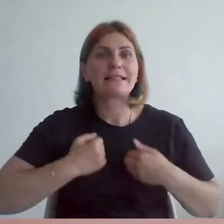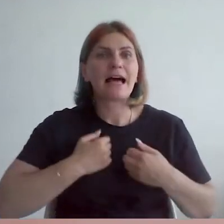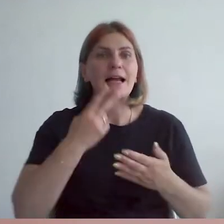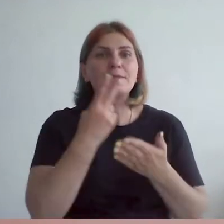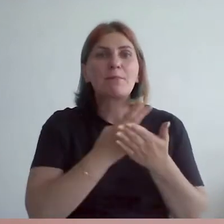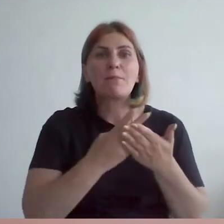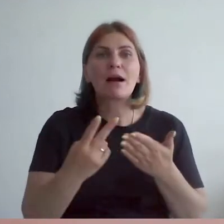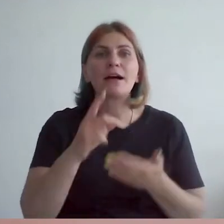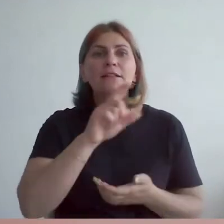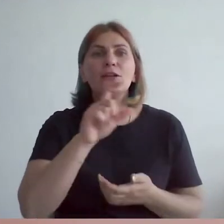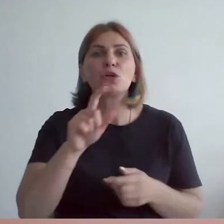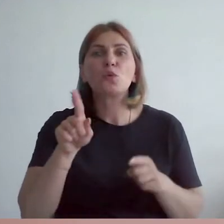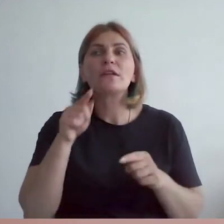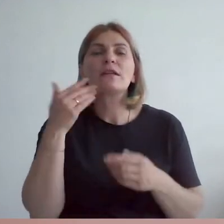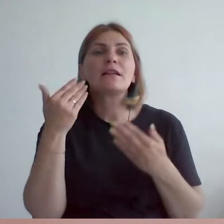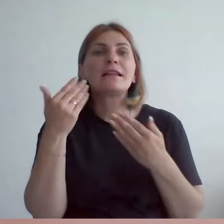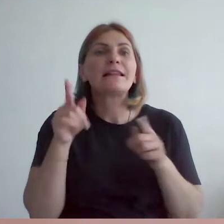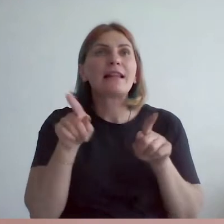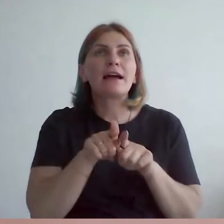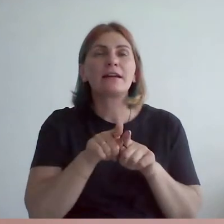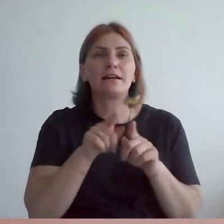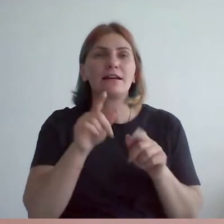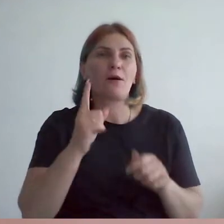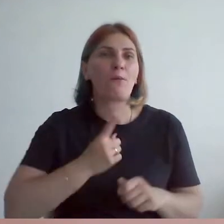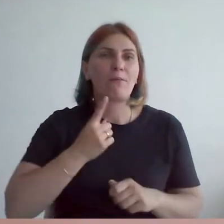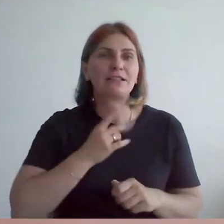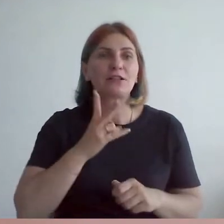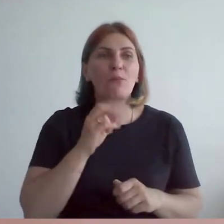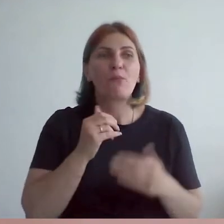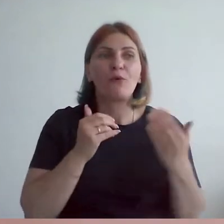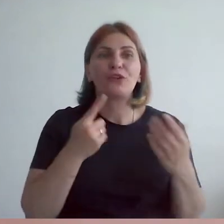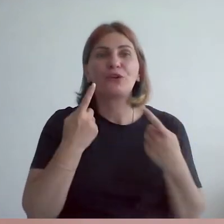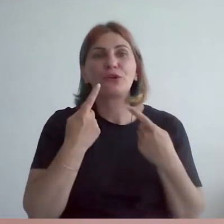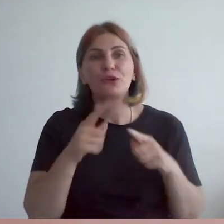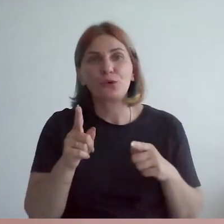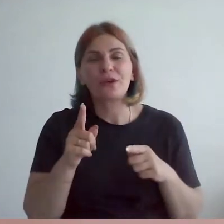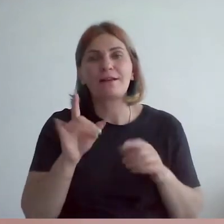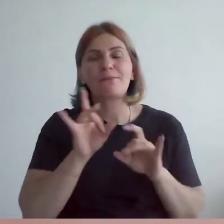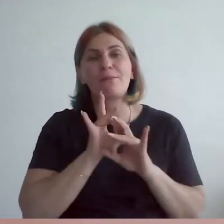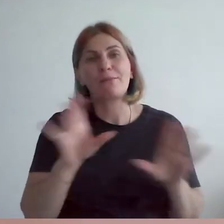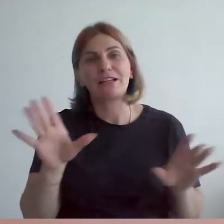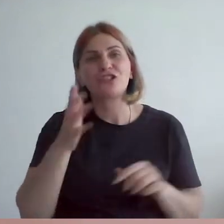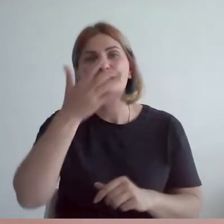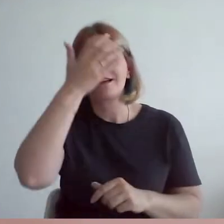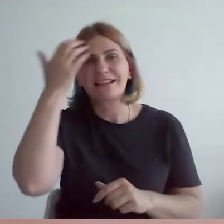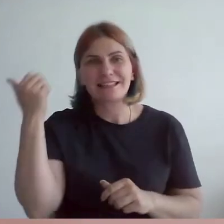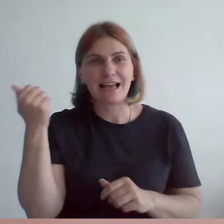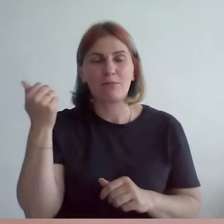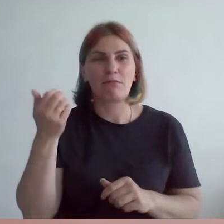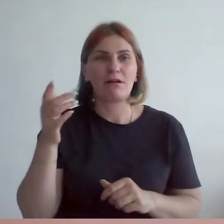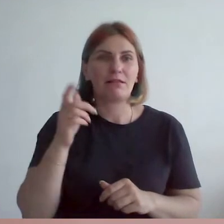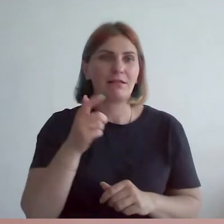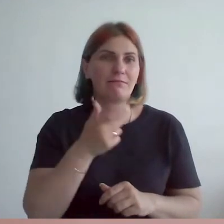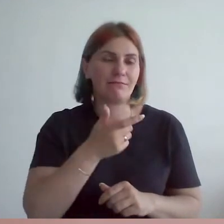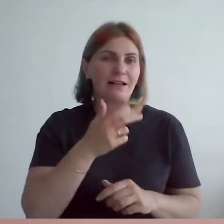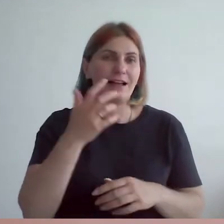тех мастеров, которые по тем или иным причинам забыты зрителям широким и известны скорее